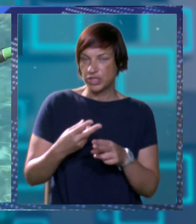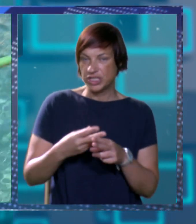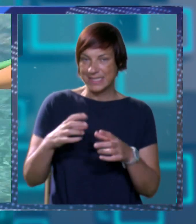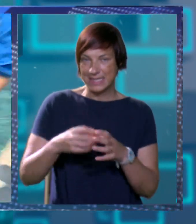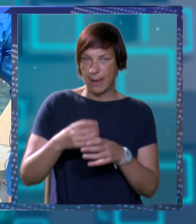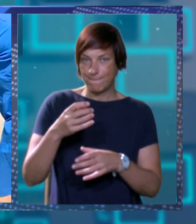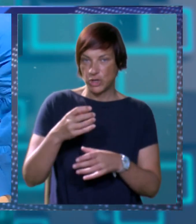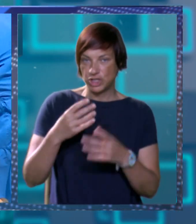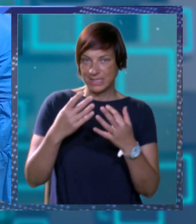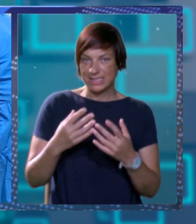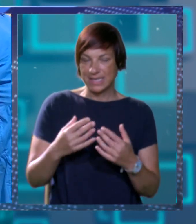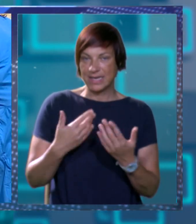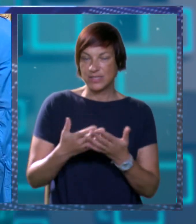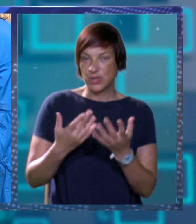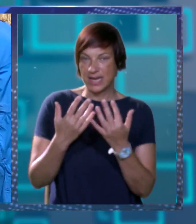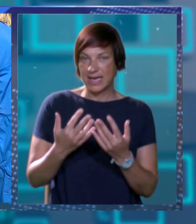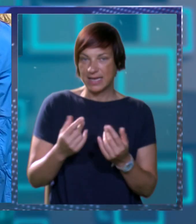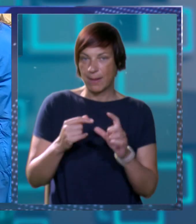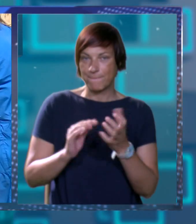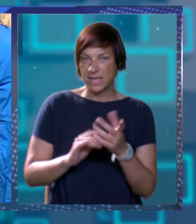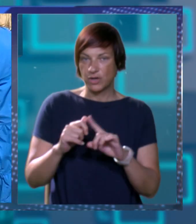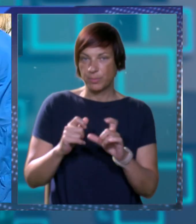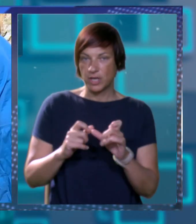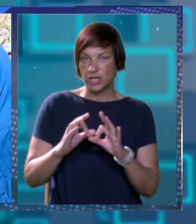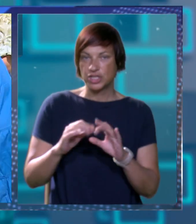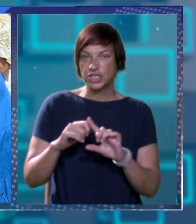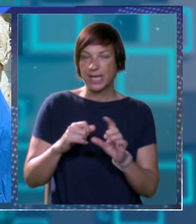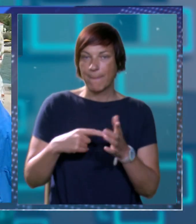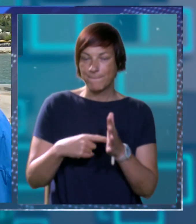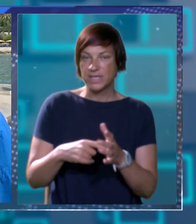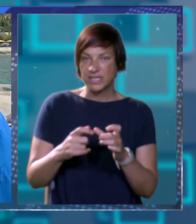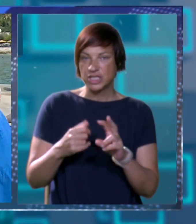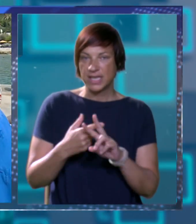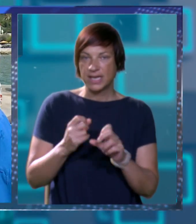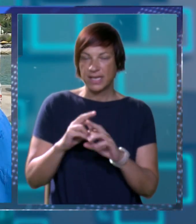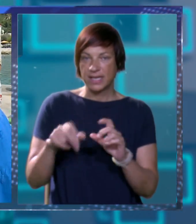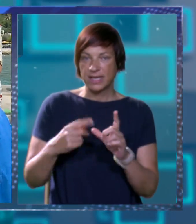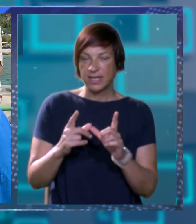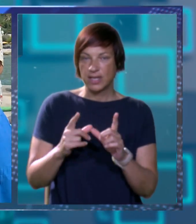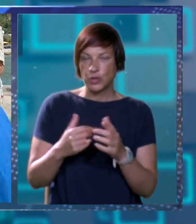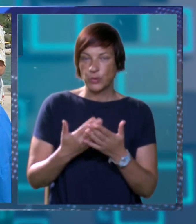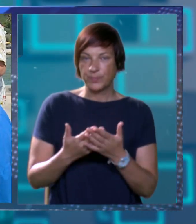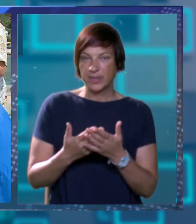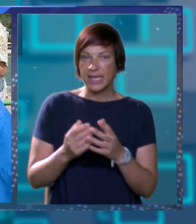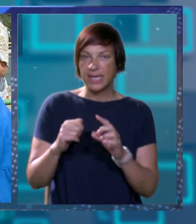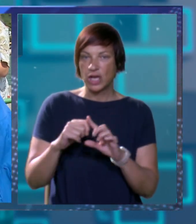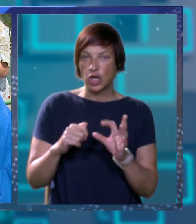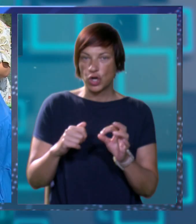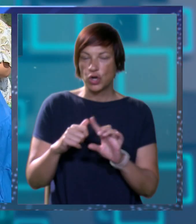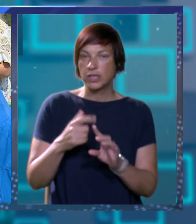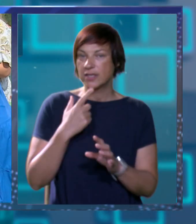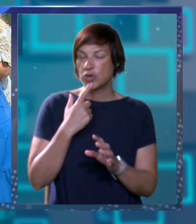bočice za analizu jer analiziramo mikrobiološke pokazatelje šerihi u koli intestinalni enterokok